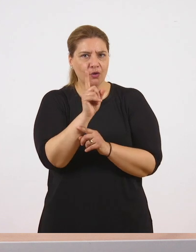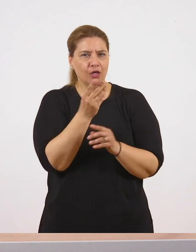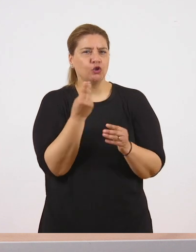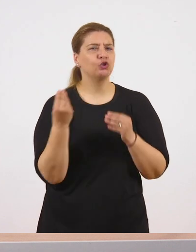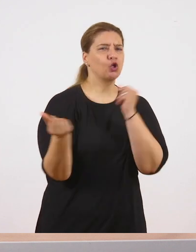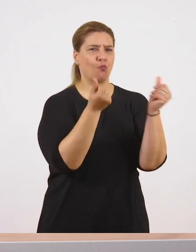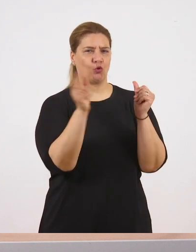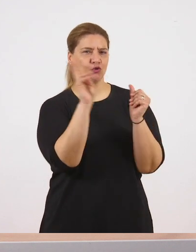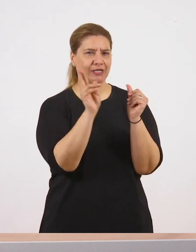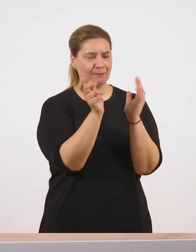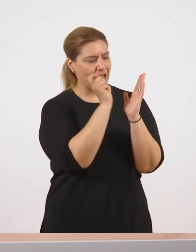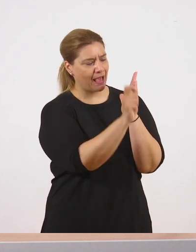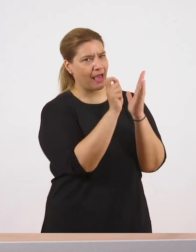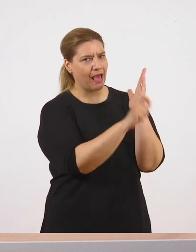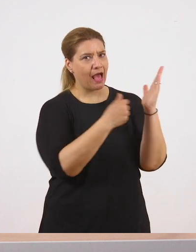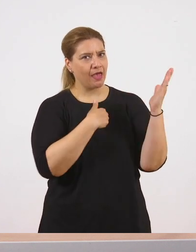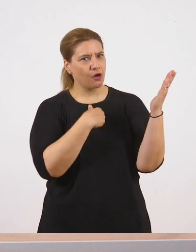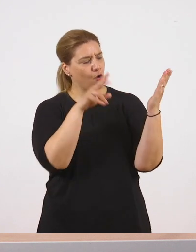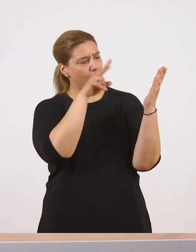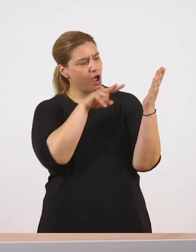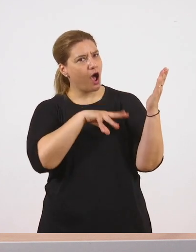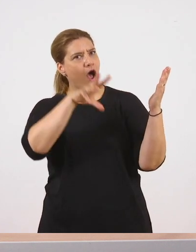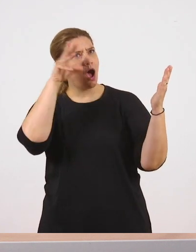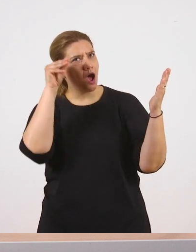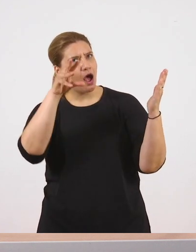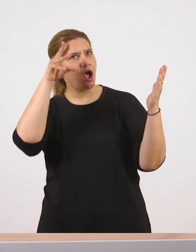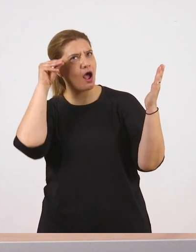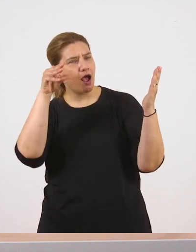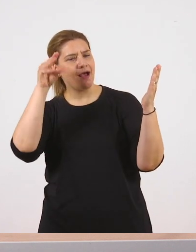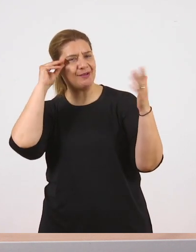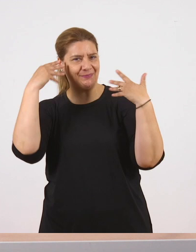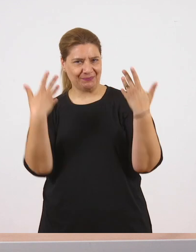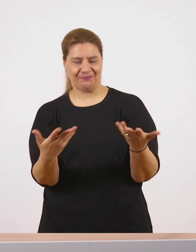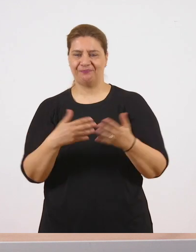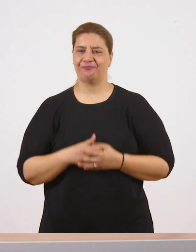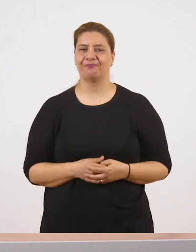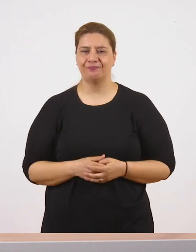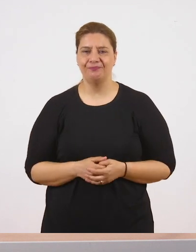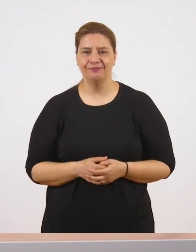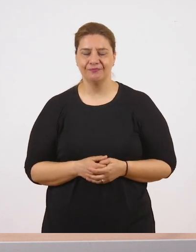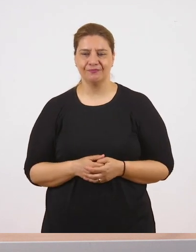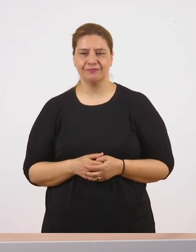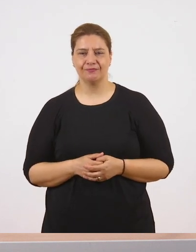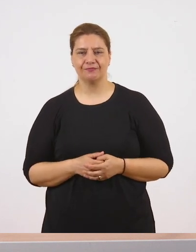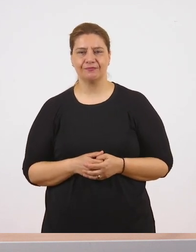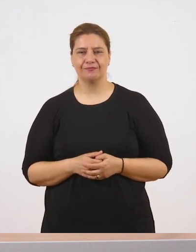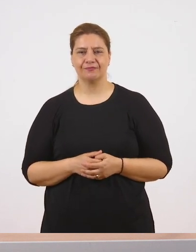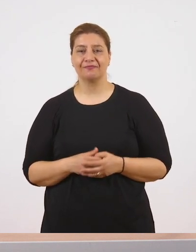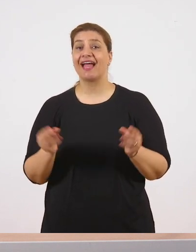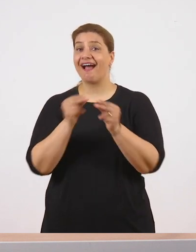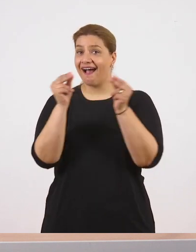όταν αρχίζουμε να το ξεκλειδώνουμε. Άρα λοιπόν και εμείς